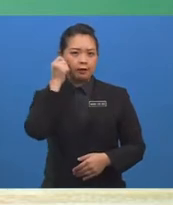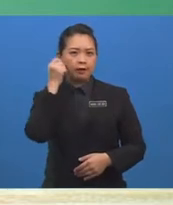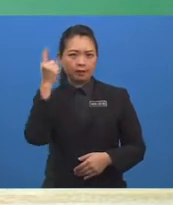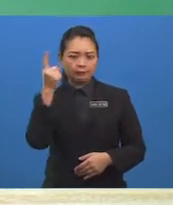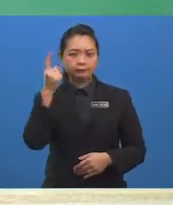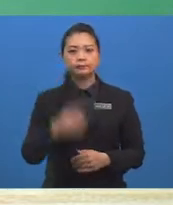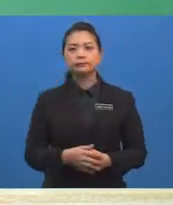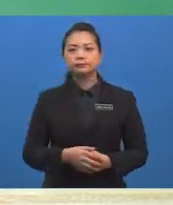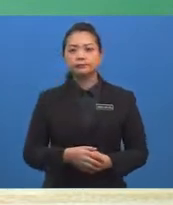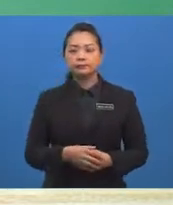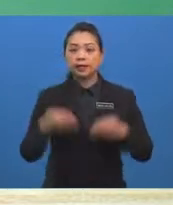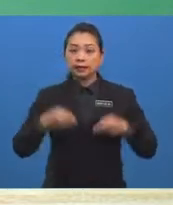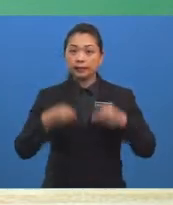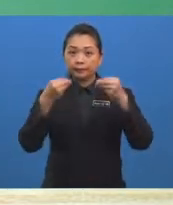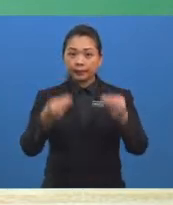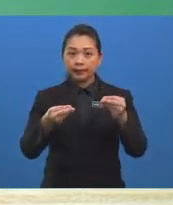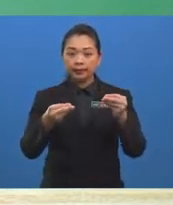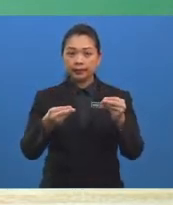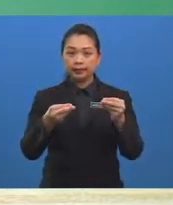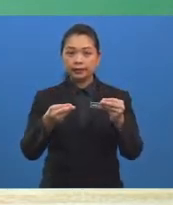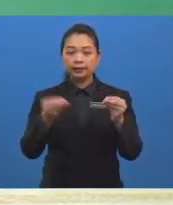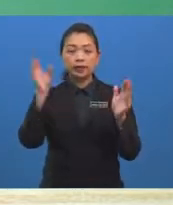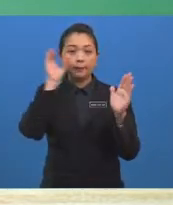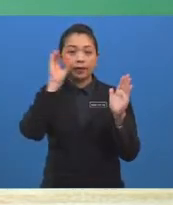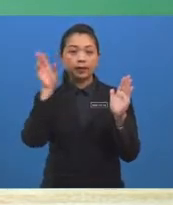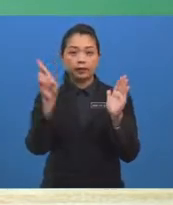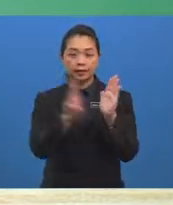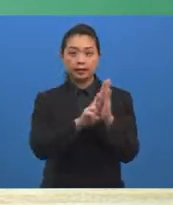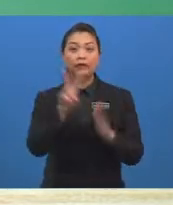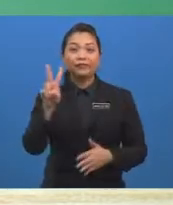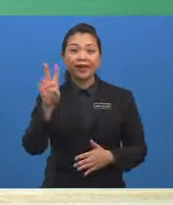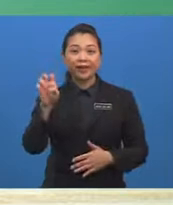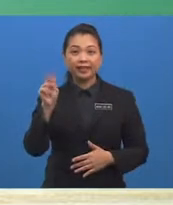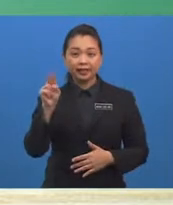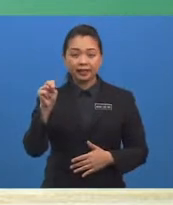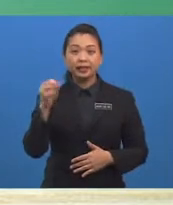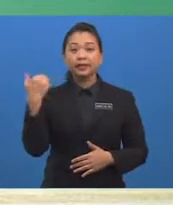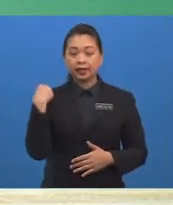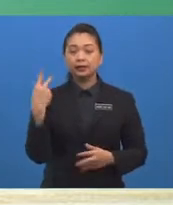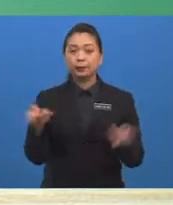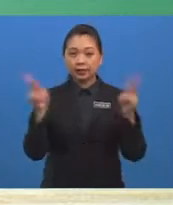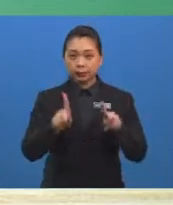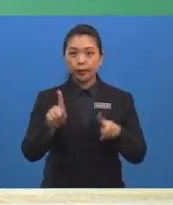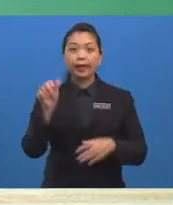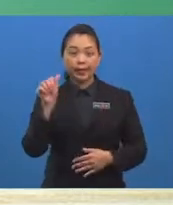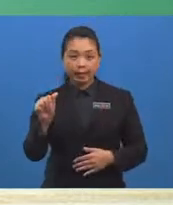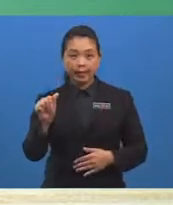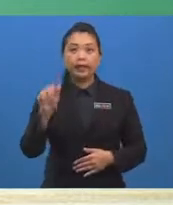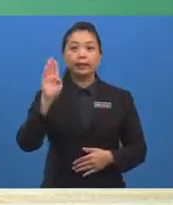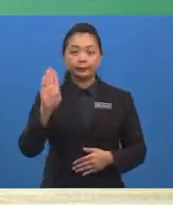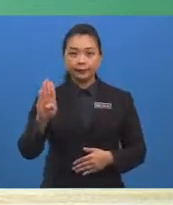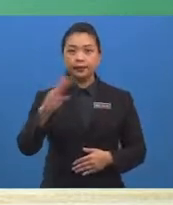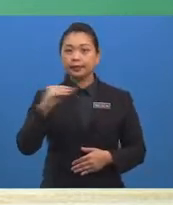Diberi gambar rajah van yang mempunyai peristiwa A, peristiwa B dan